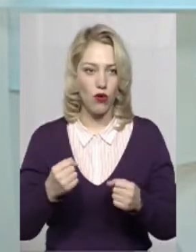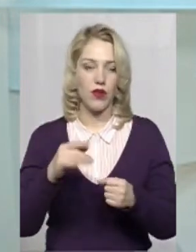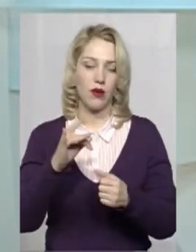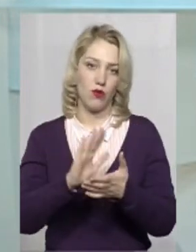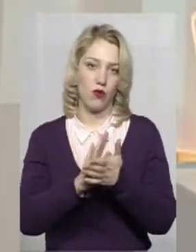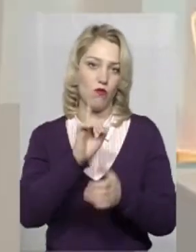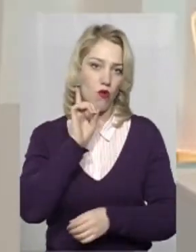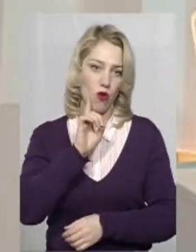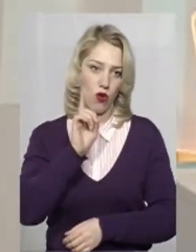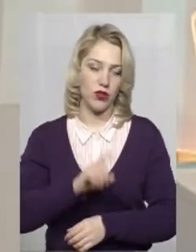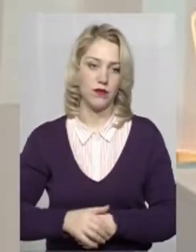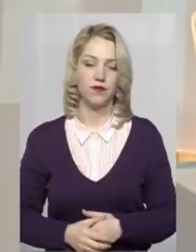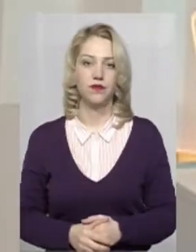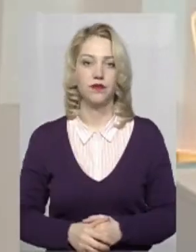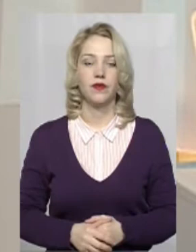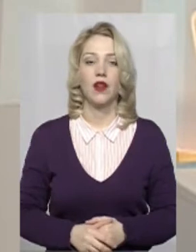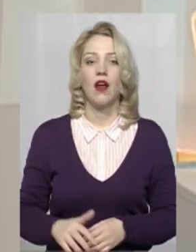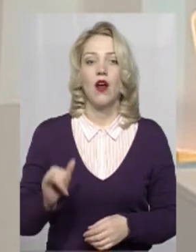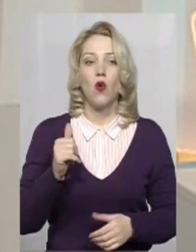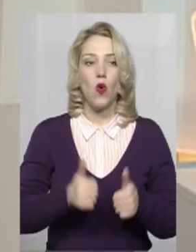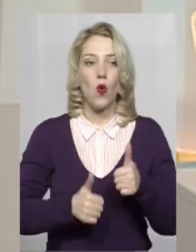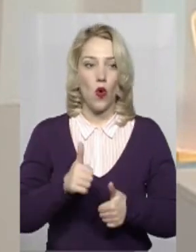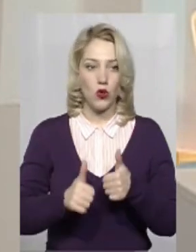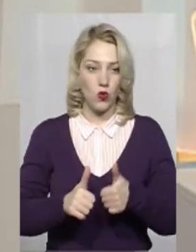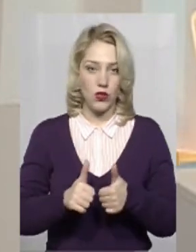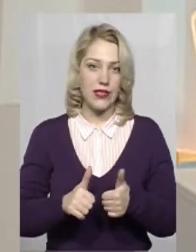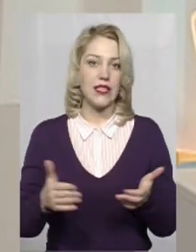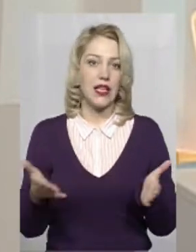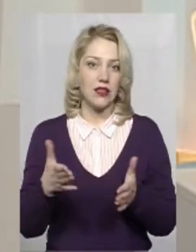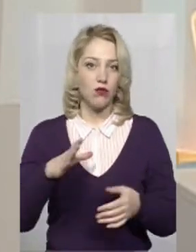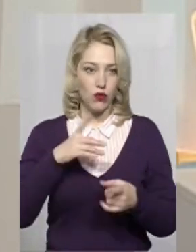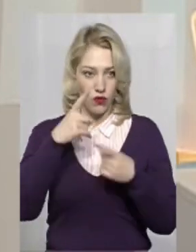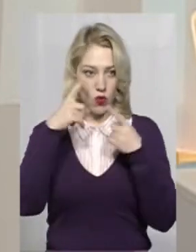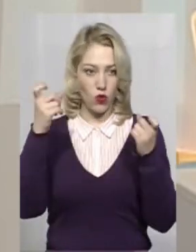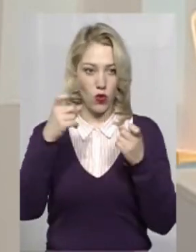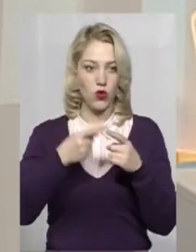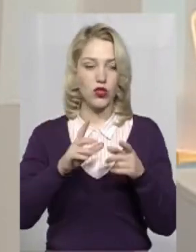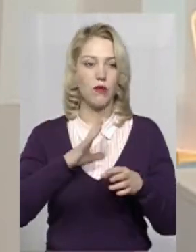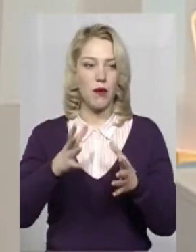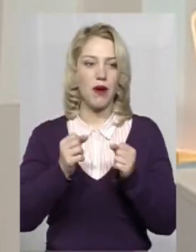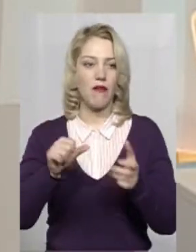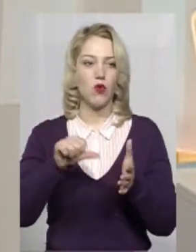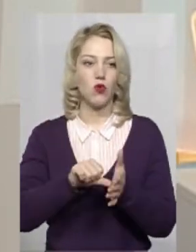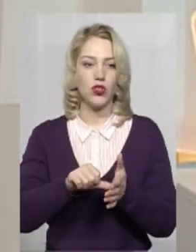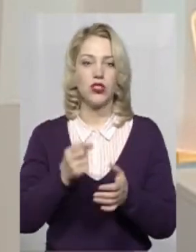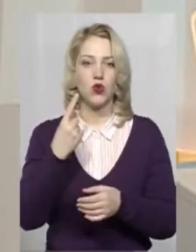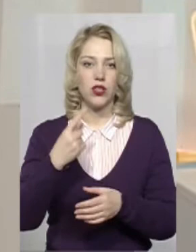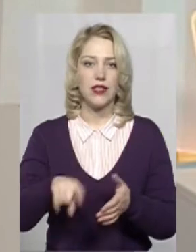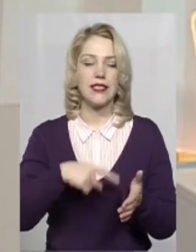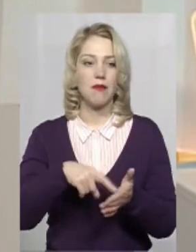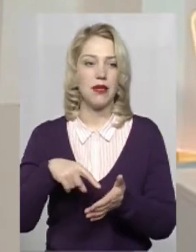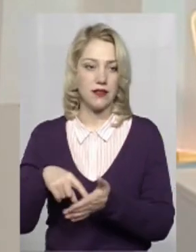про молодь. У конкурсі, який було оголошено, брали участь 11 міст.